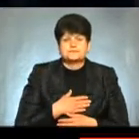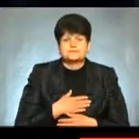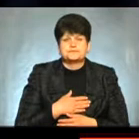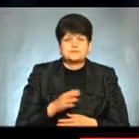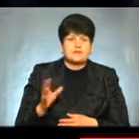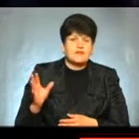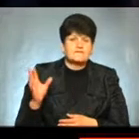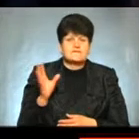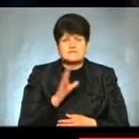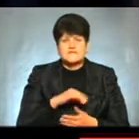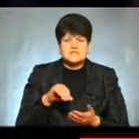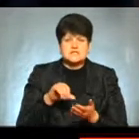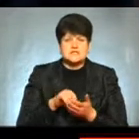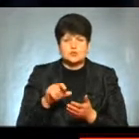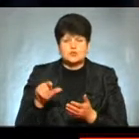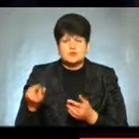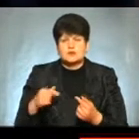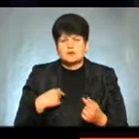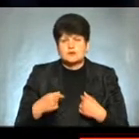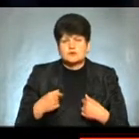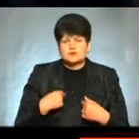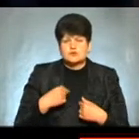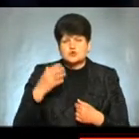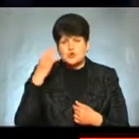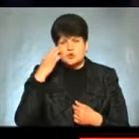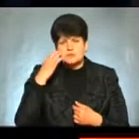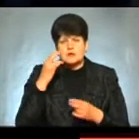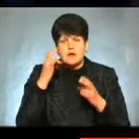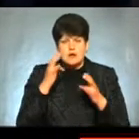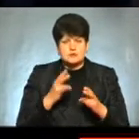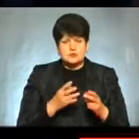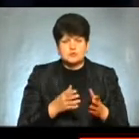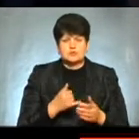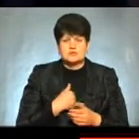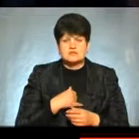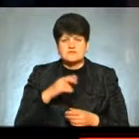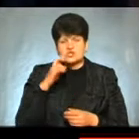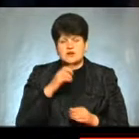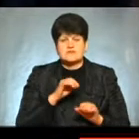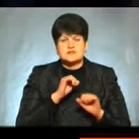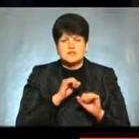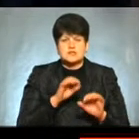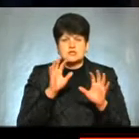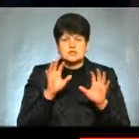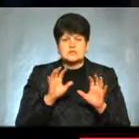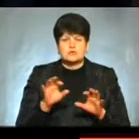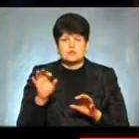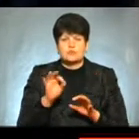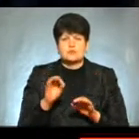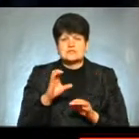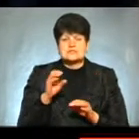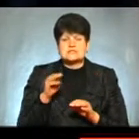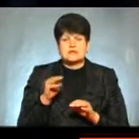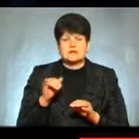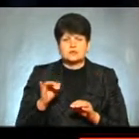Всі учасники та потерпілий від Чорнобильської катастрофи В нас в державі захищений закон про статус та соціальний